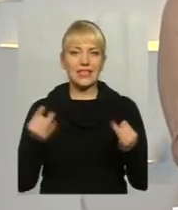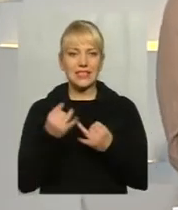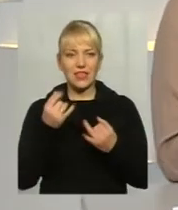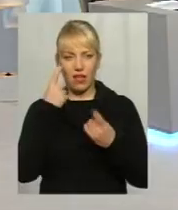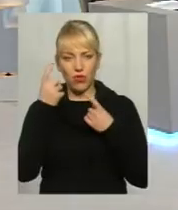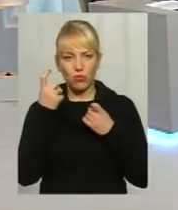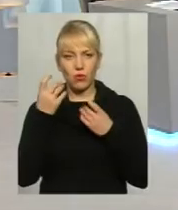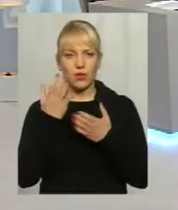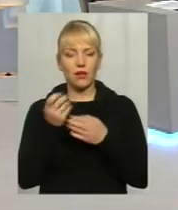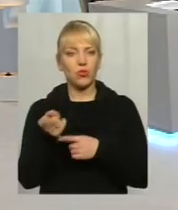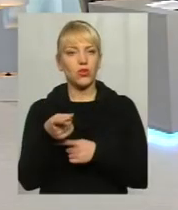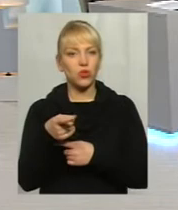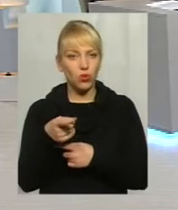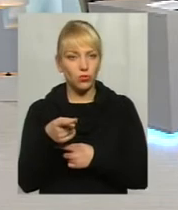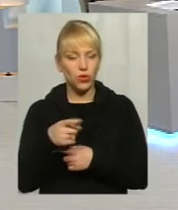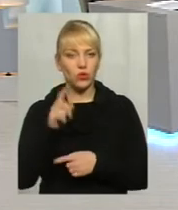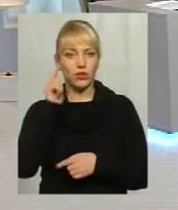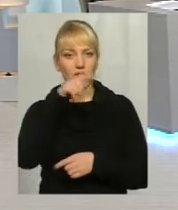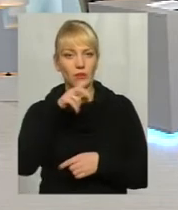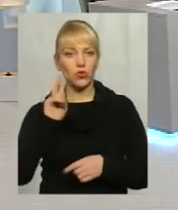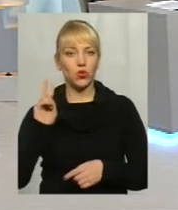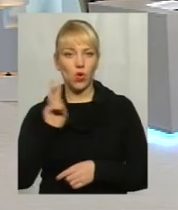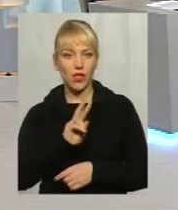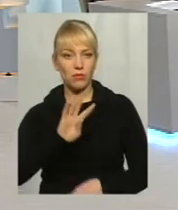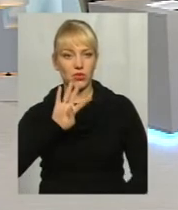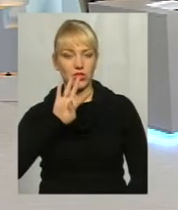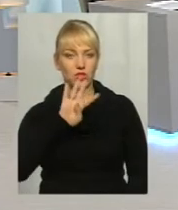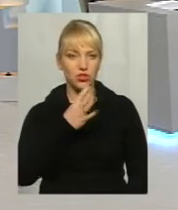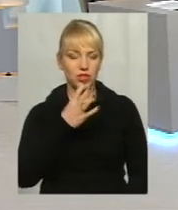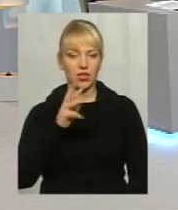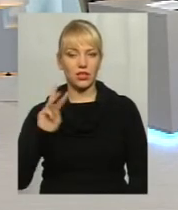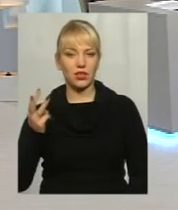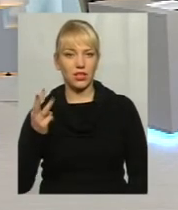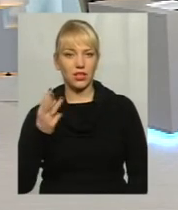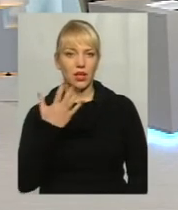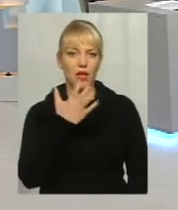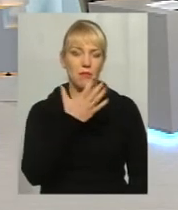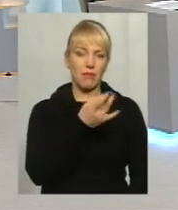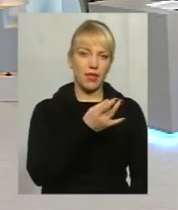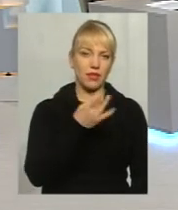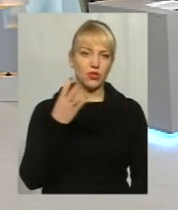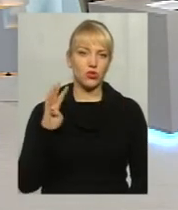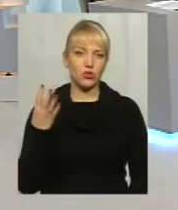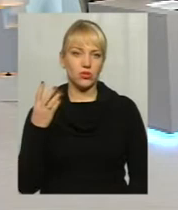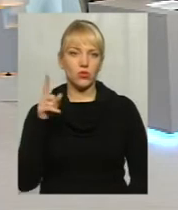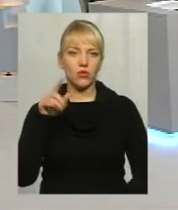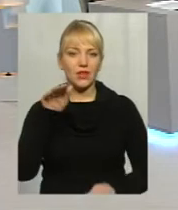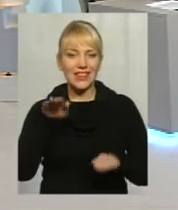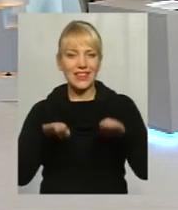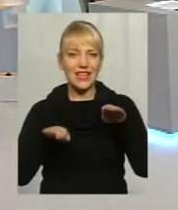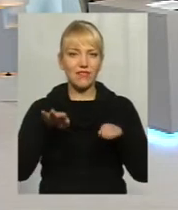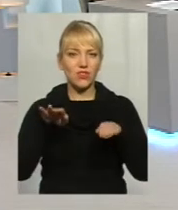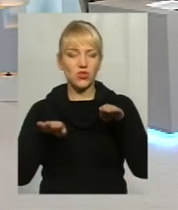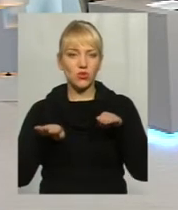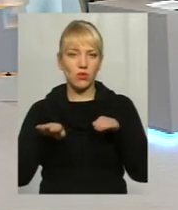інформація от є по Тернополю, там тролейбус 4,3 гривні, і 5,4 в них диференційований тариф,